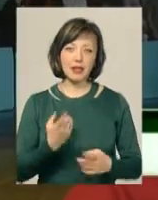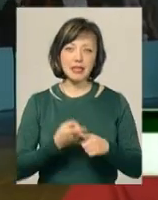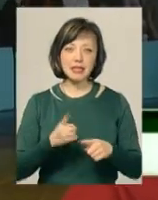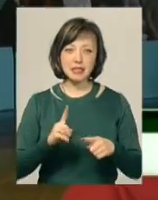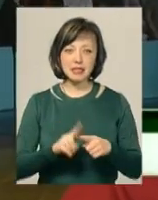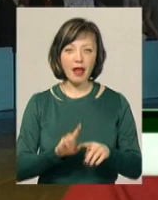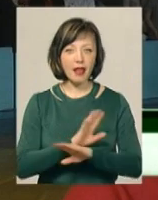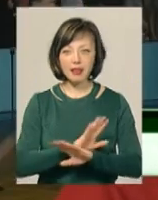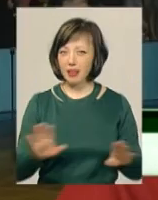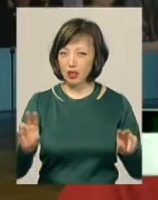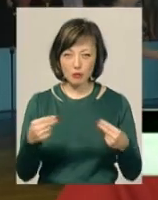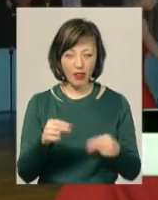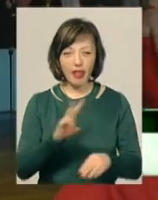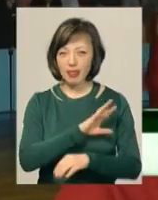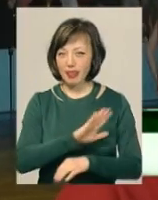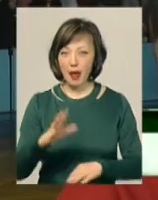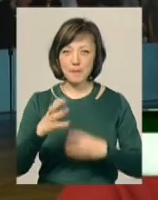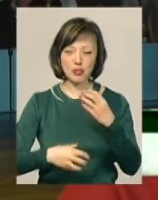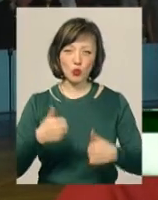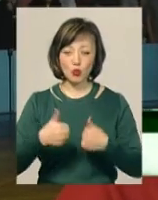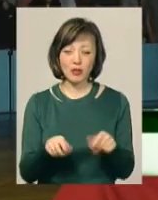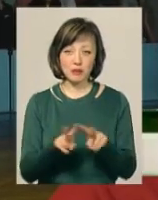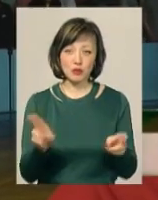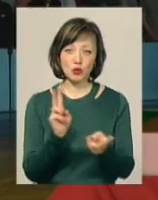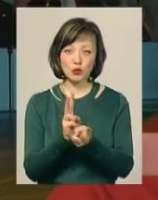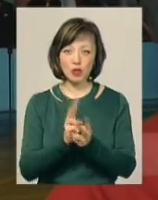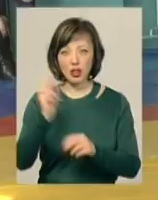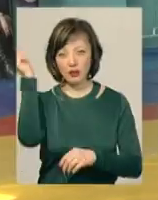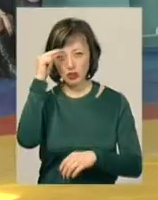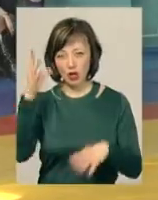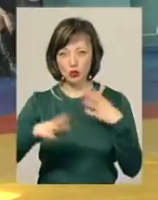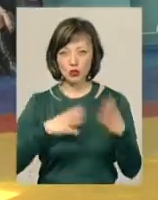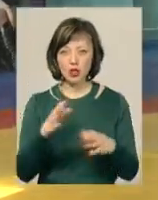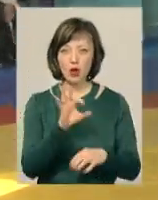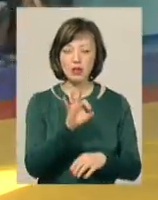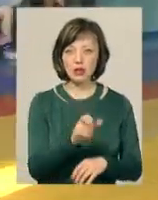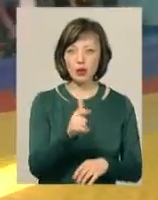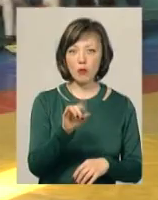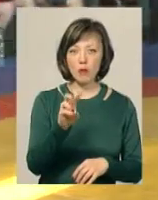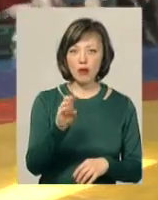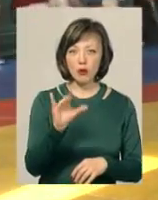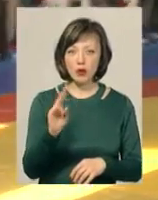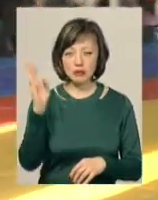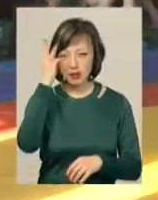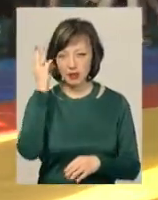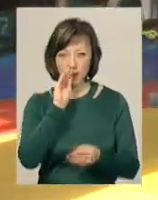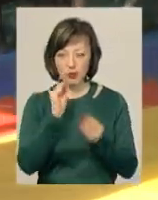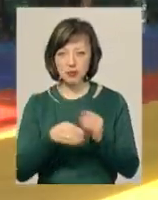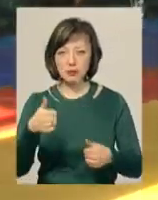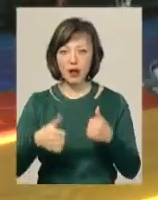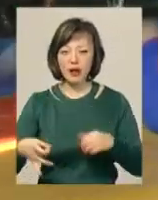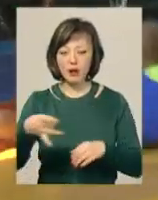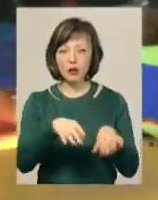України і не міжнародний турнір. Але все одно це є як сузочка, це є як навчальна сутичка. І Олександра Гуменюк із Хмельницького не приховує. Змагання